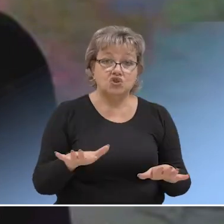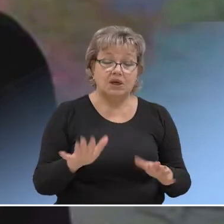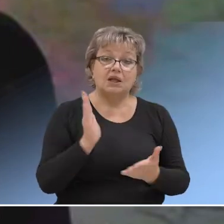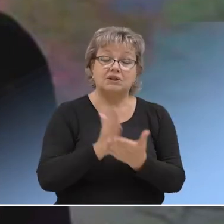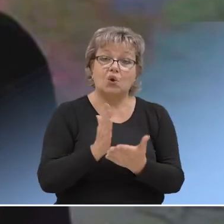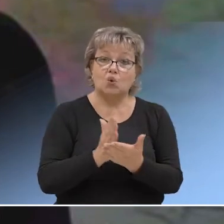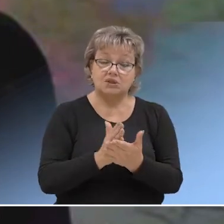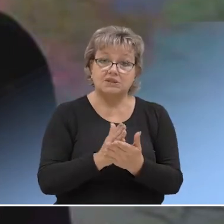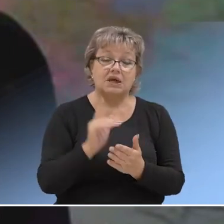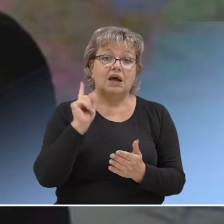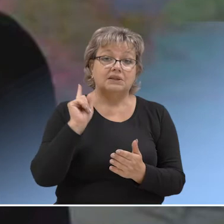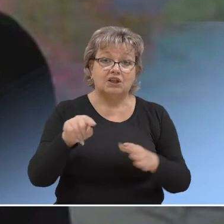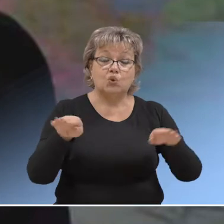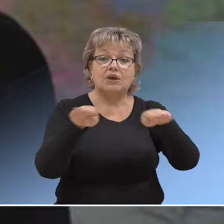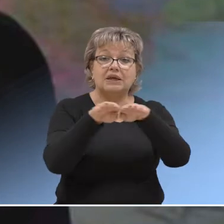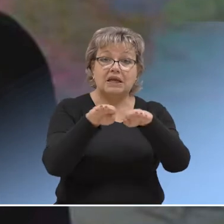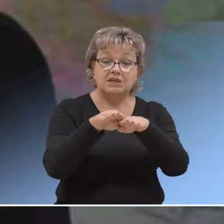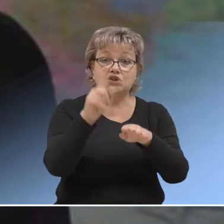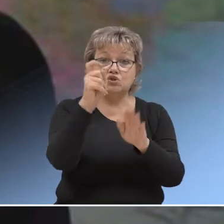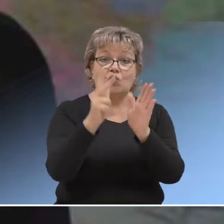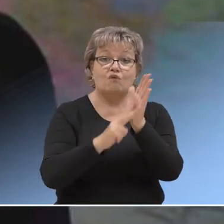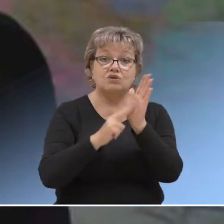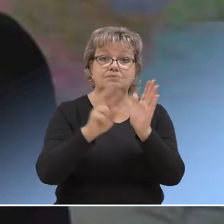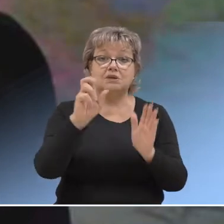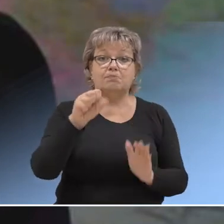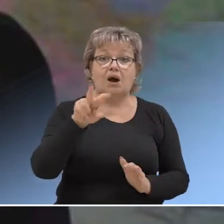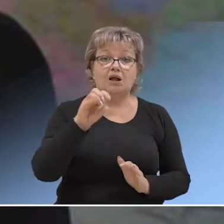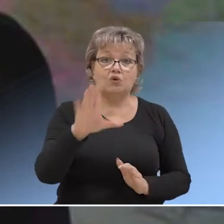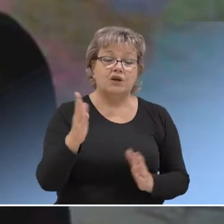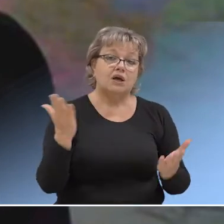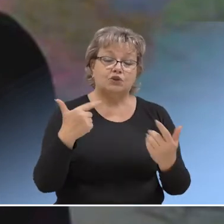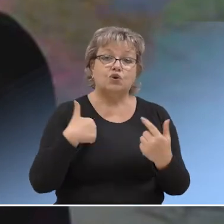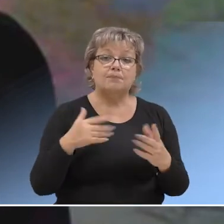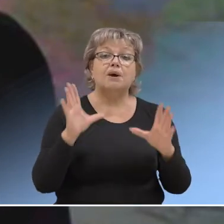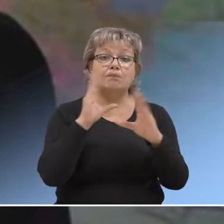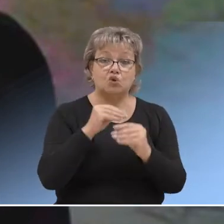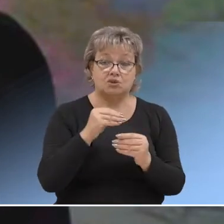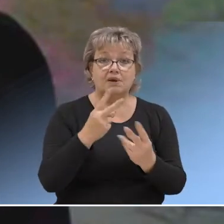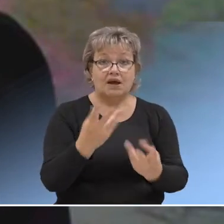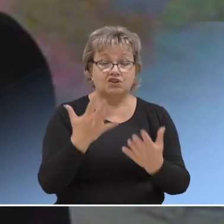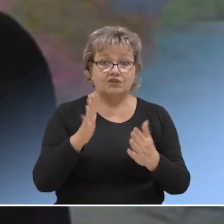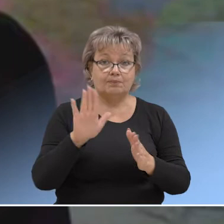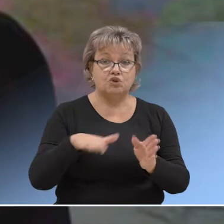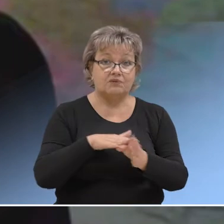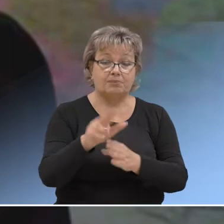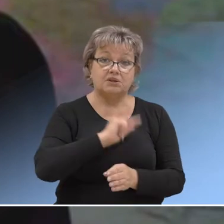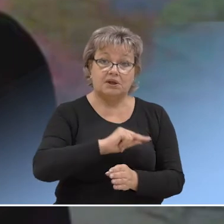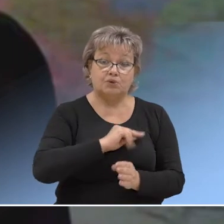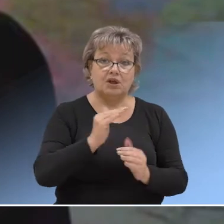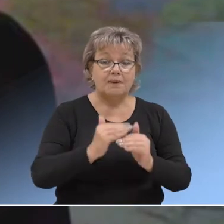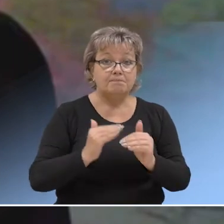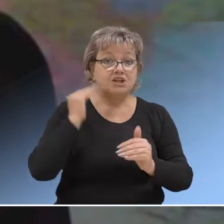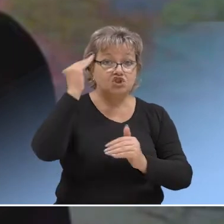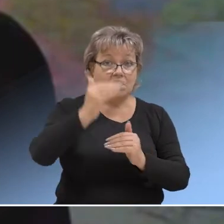находятся на той самой границе, это 180 баллов, которые мы можем, очевидно, после выполненных работ